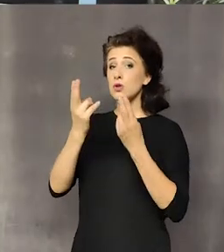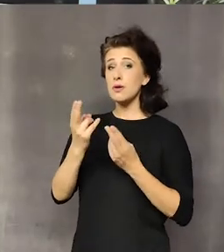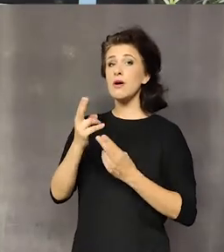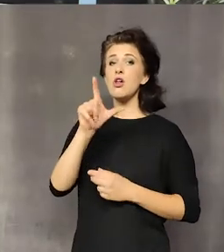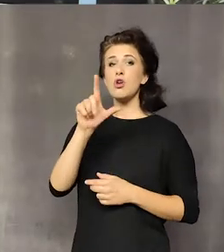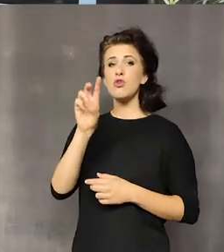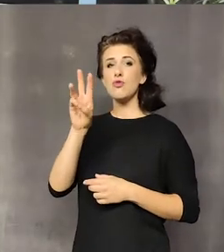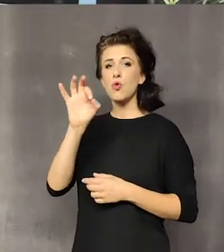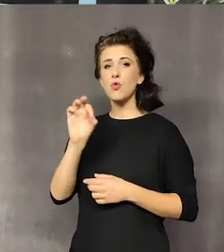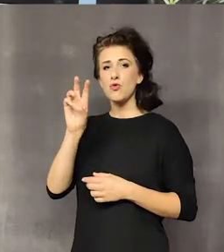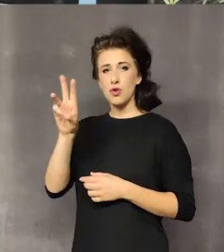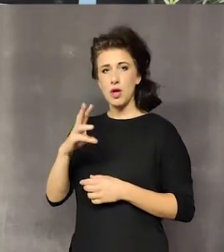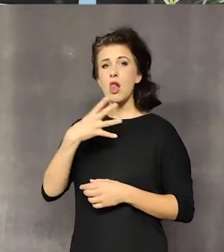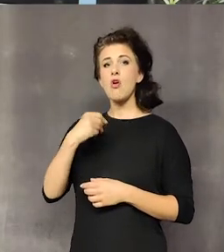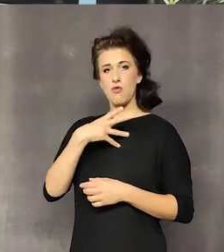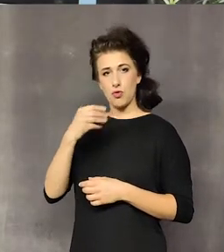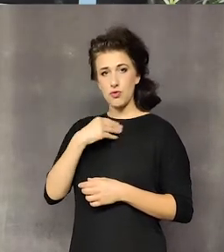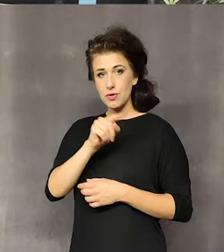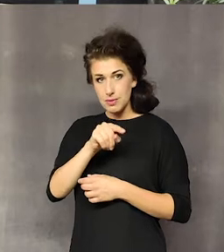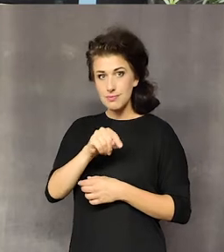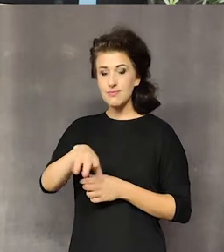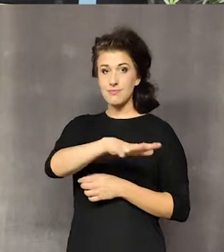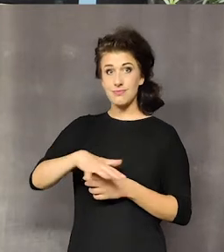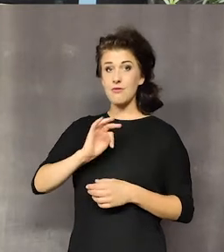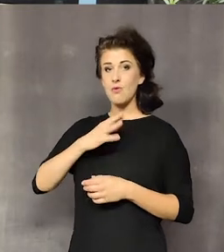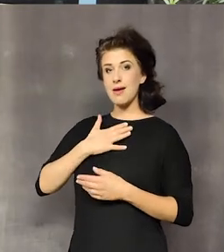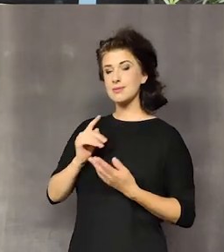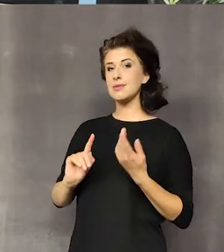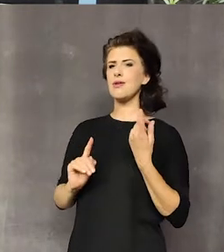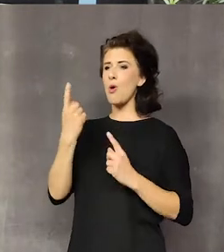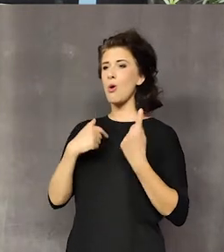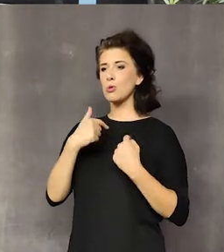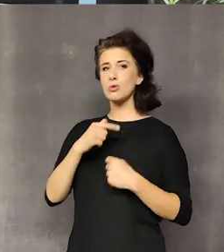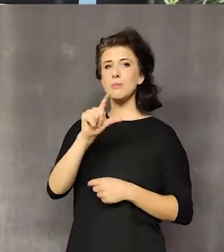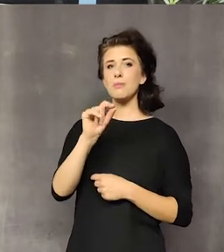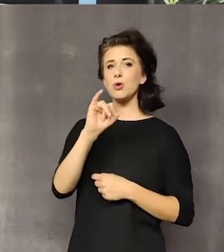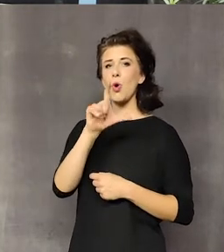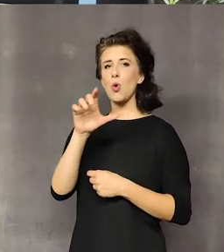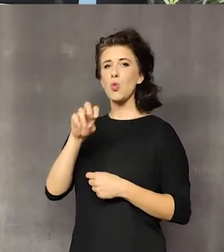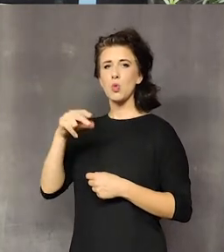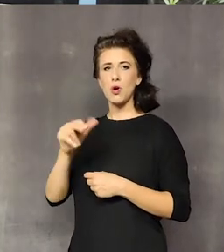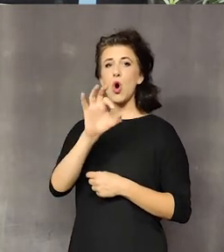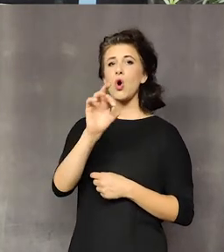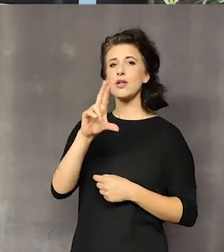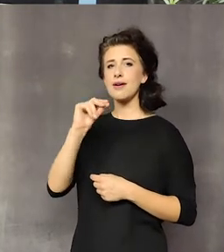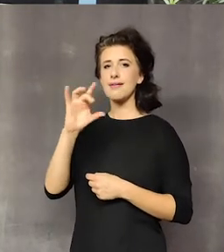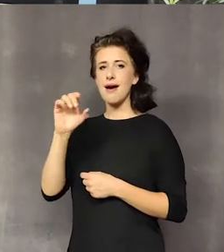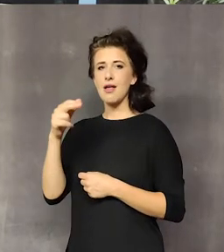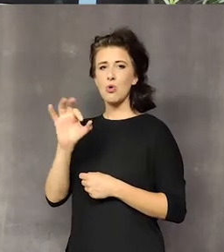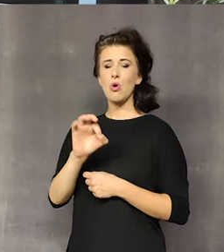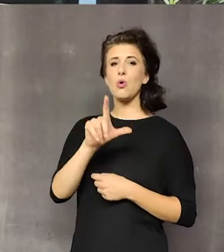w swoim ogrodzie mam, można powiedzieć, piołuny, oregano, lubczyki.